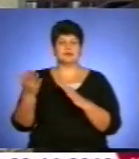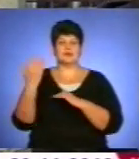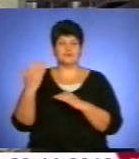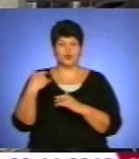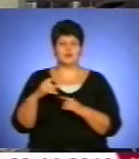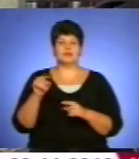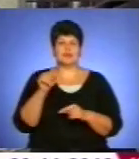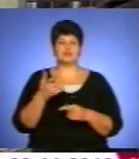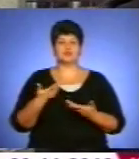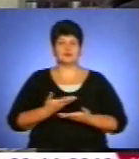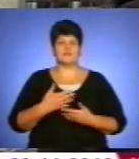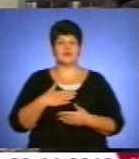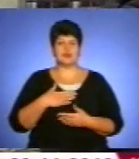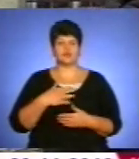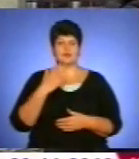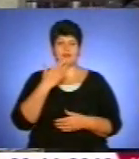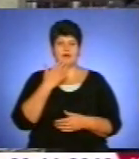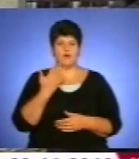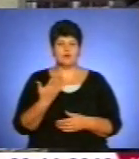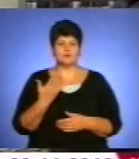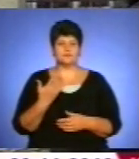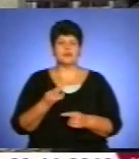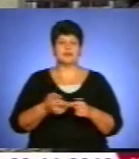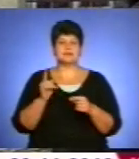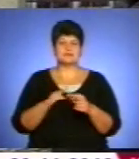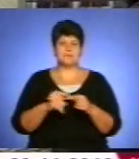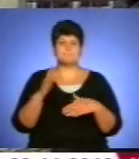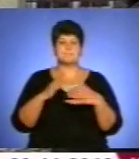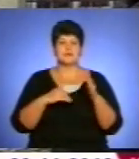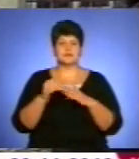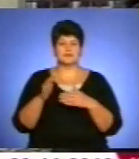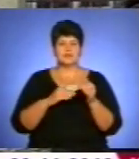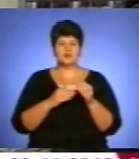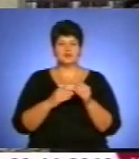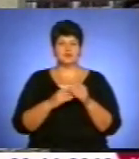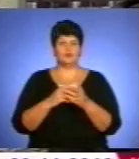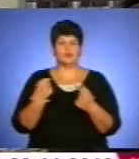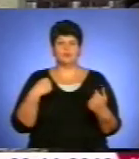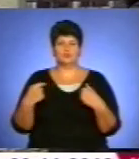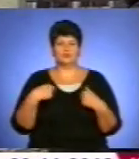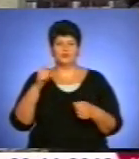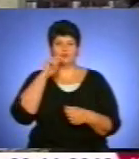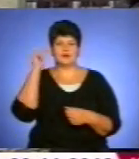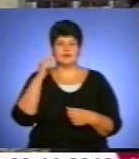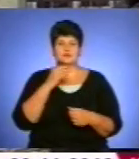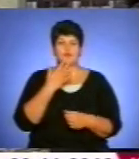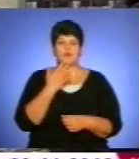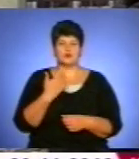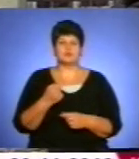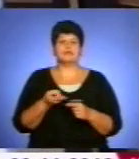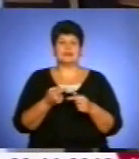пережив наш народ, практично цей голгофа українського народу, і так я і назвав цю